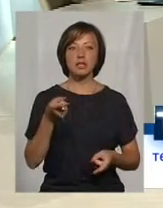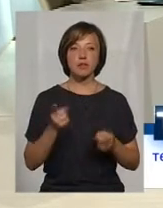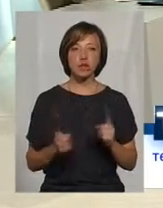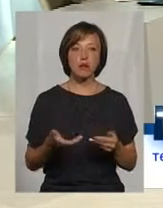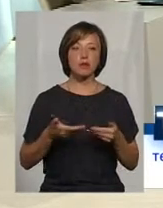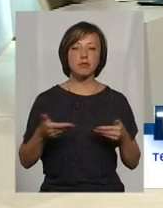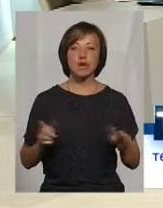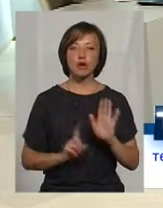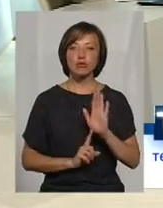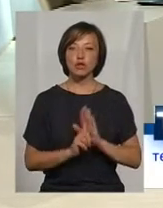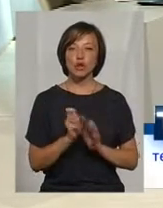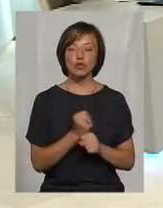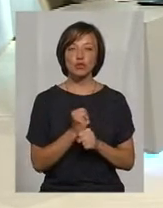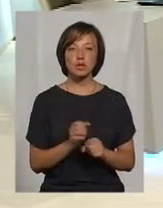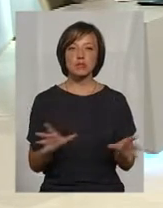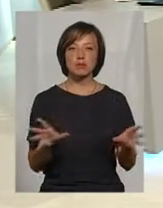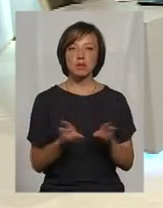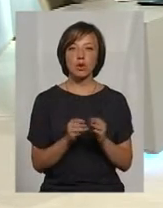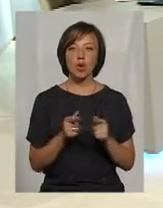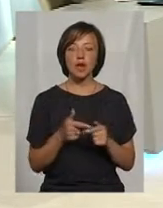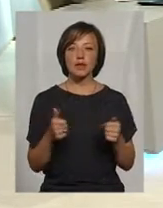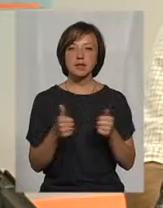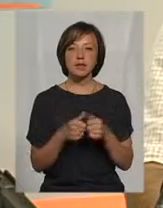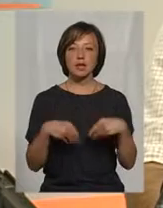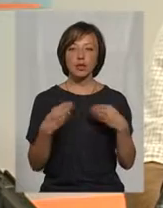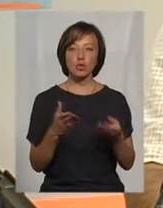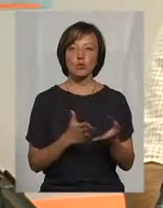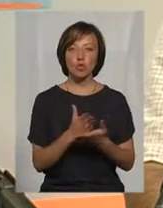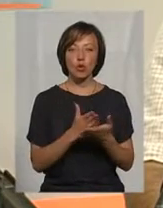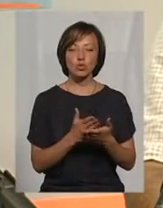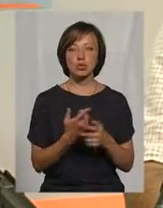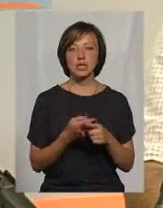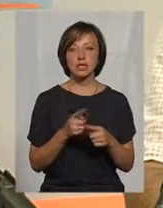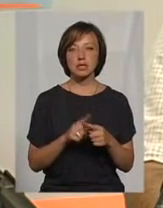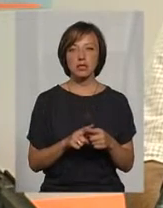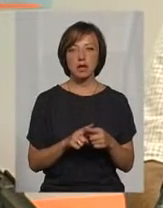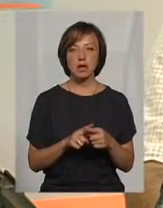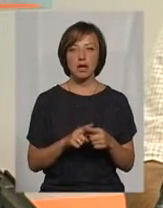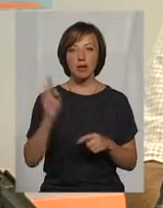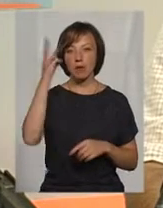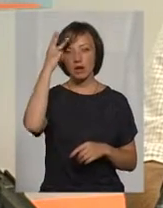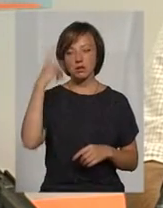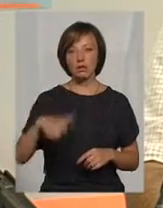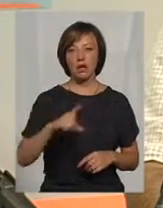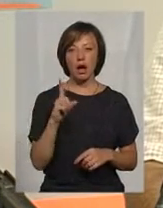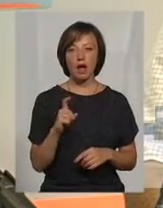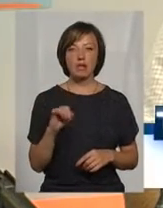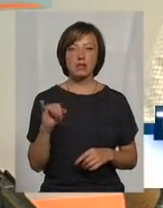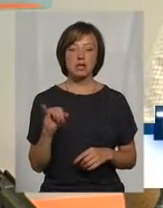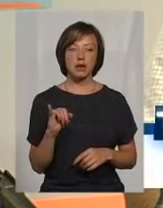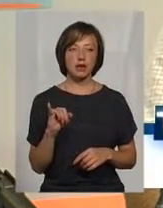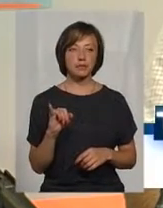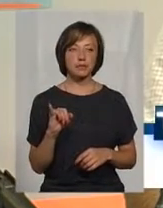розпочали роботу спільно з організаціями, які надають послуги, а це, зокрема, ПАД «Хмельницькгаз» та ПАД